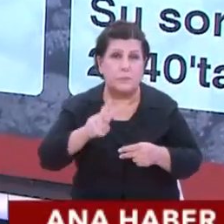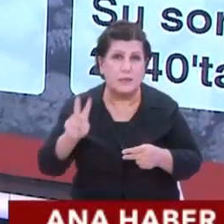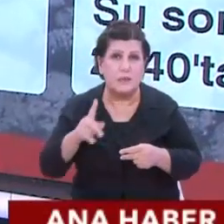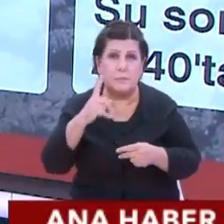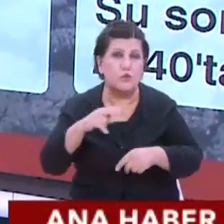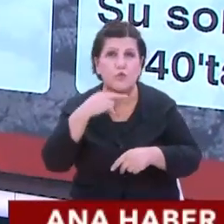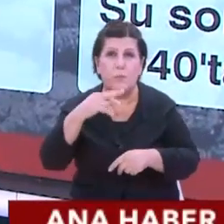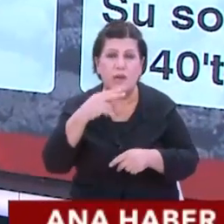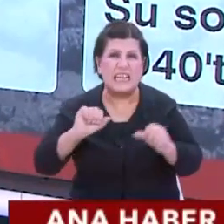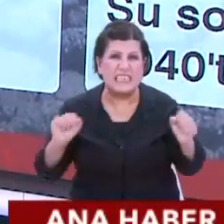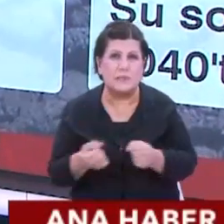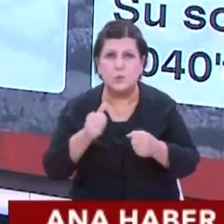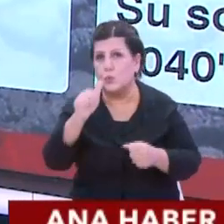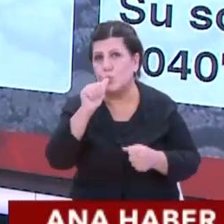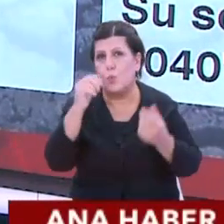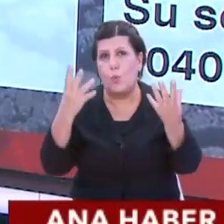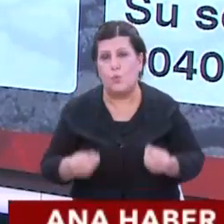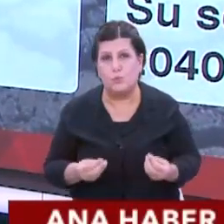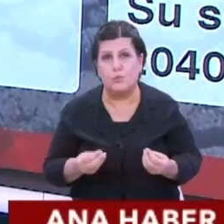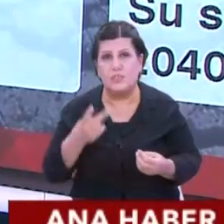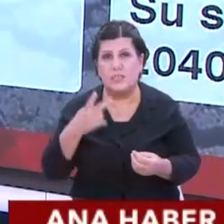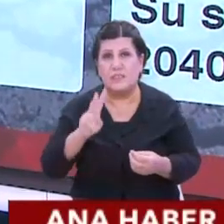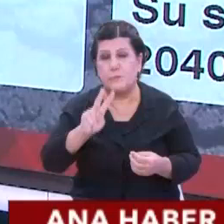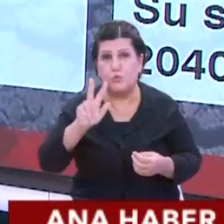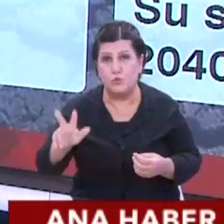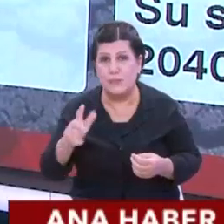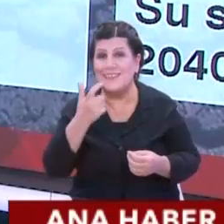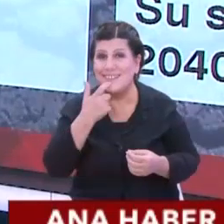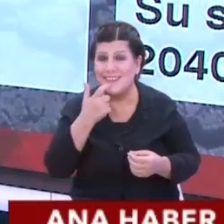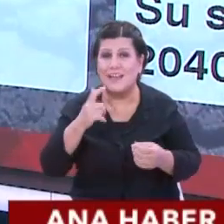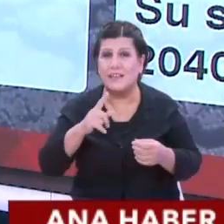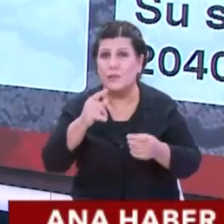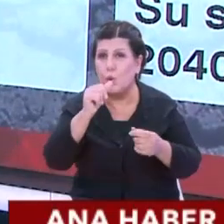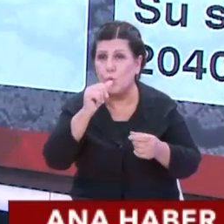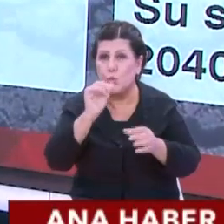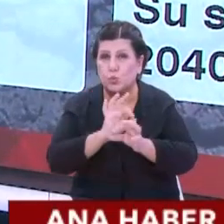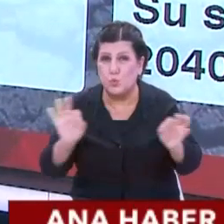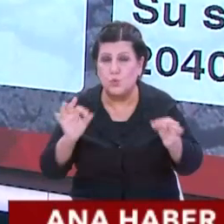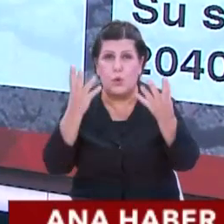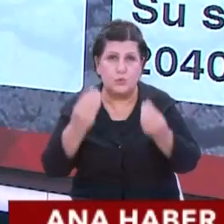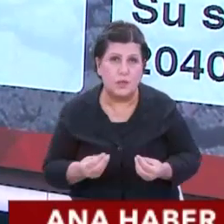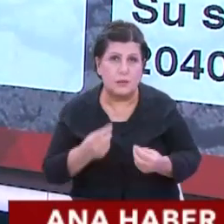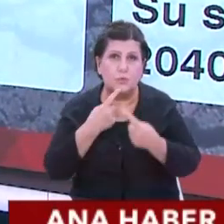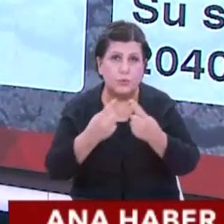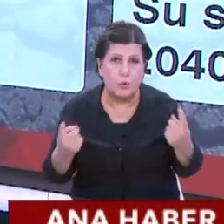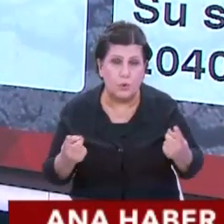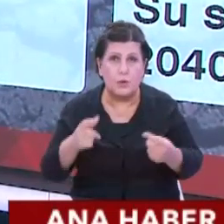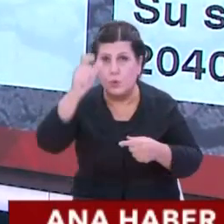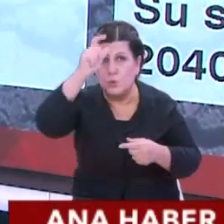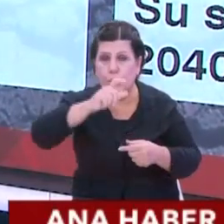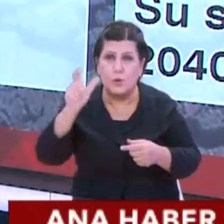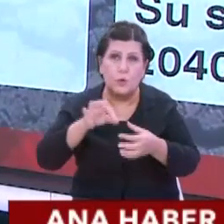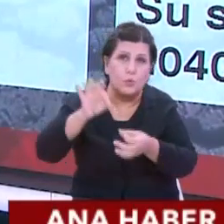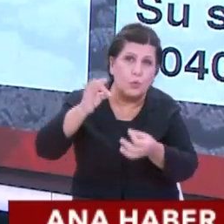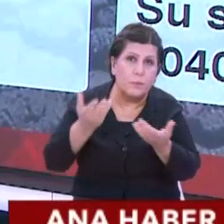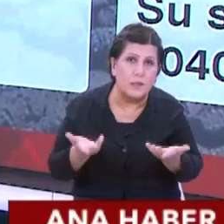bir numaralı krizi su oldu. 2023 yılında kuraklık olacak diyor. Peki Türkiye'deki durum